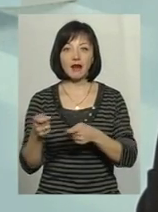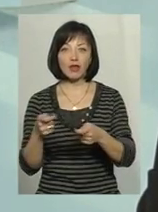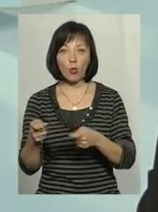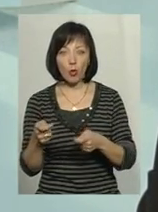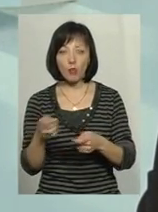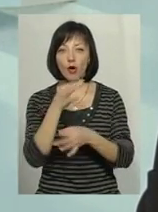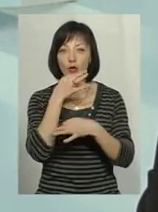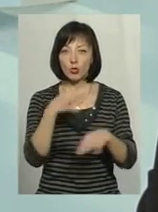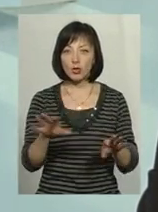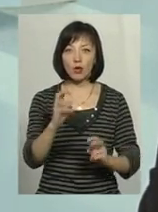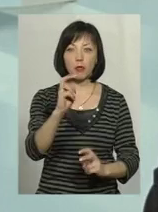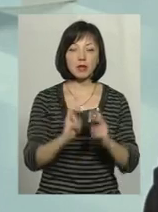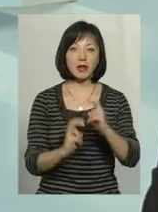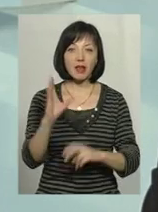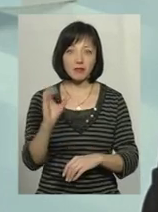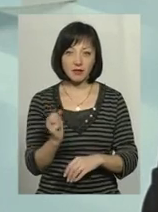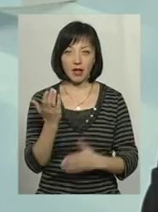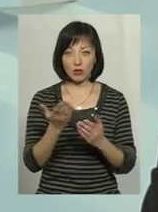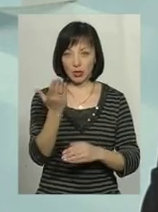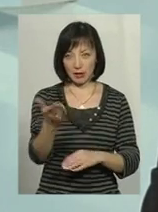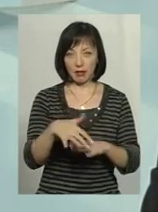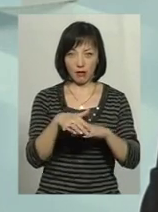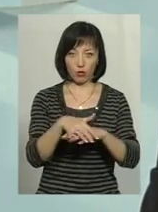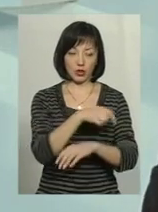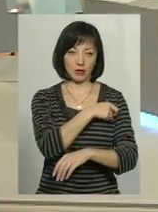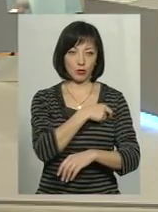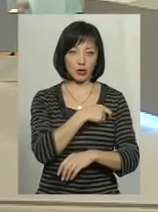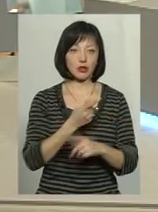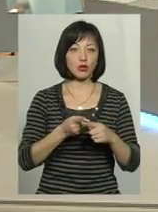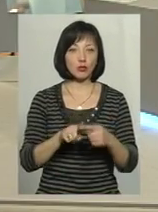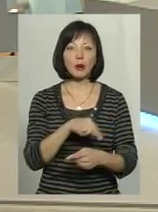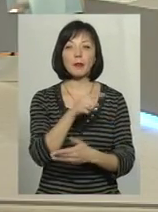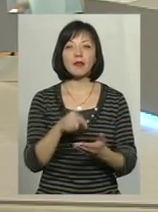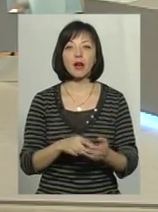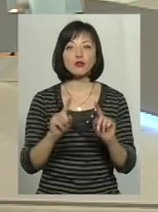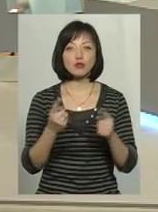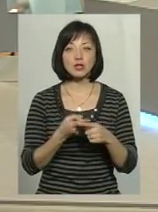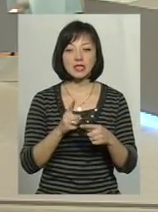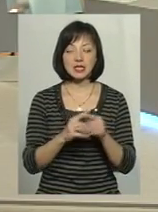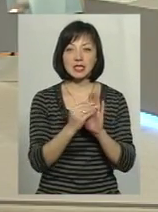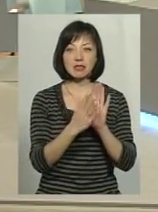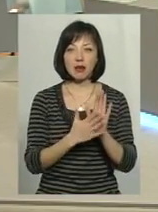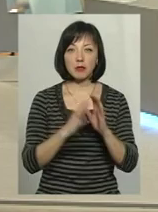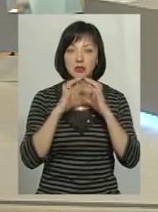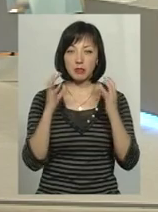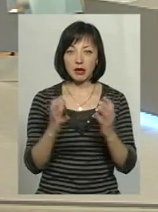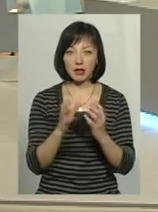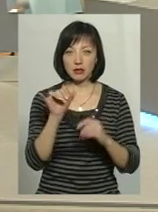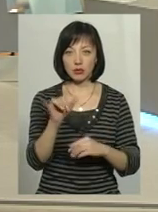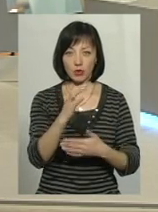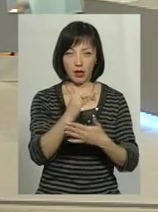будь-якого підприємства, якщо ти вже є народним депутатом. Тому питання, чому ці записи збереглися в